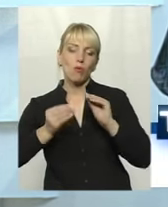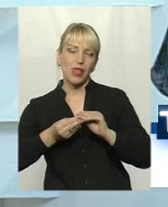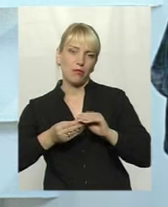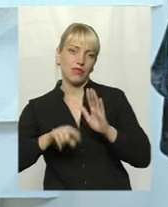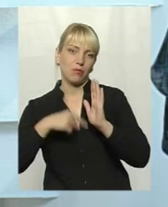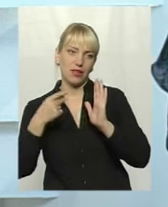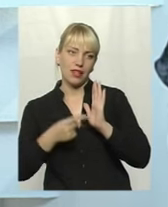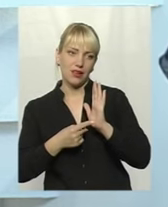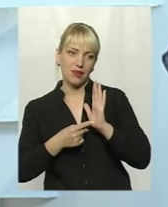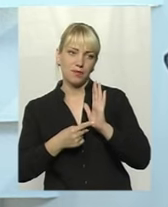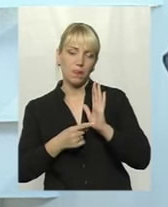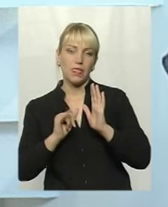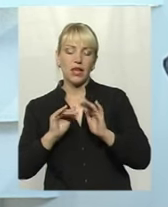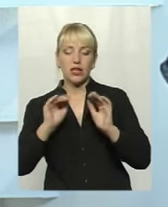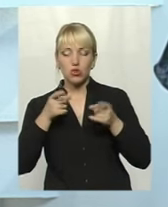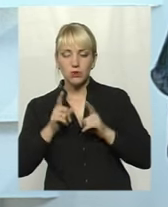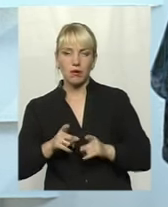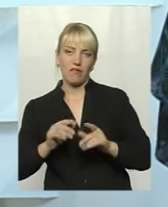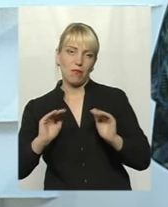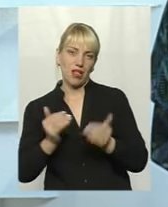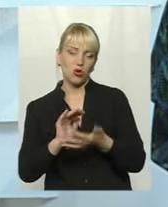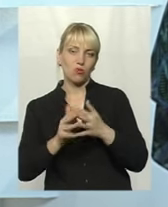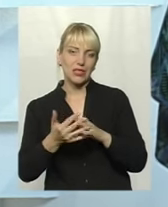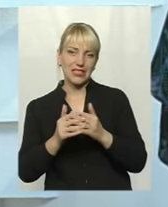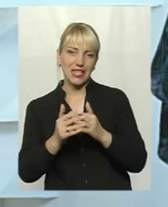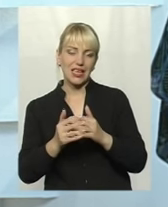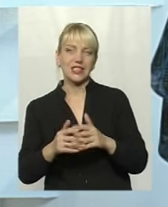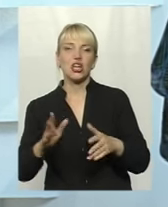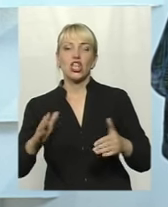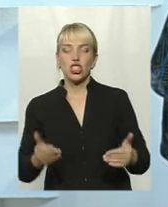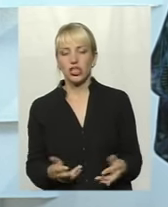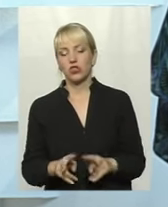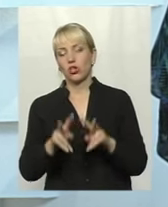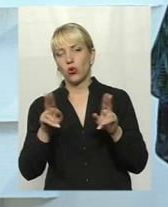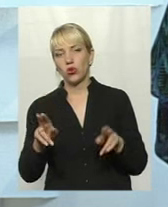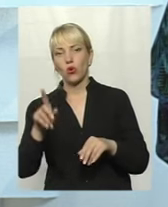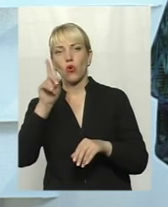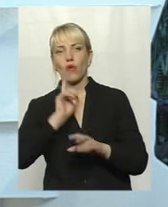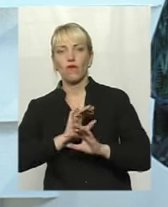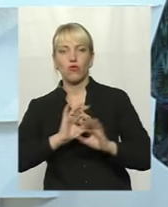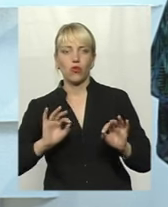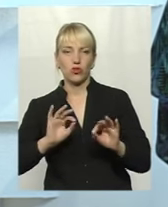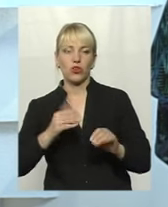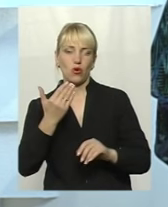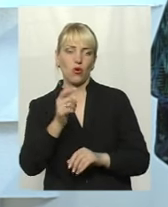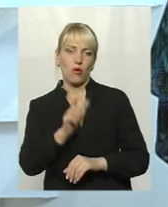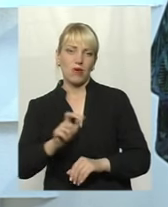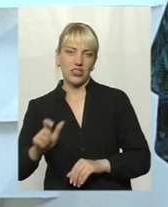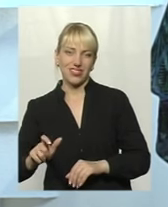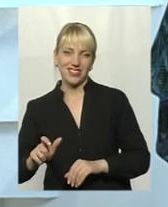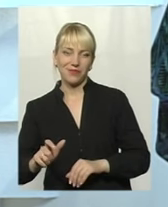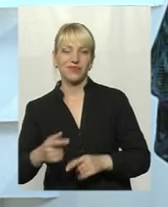у маленькому селі і великому селищі жилося однаково комфортно його мешканцям.